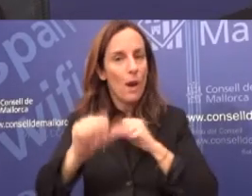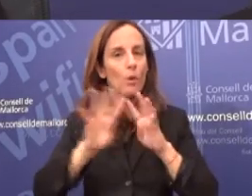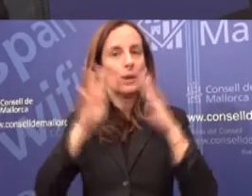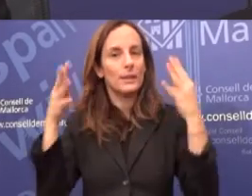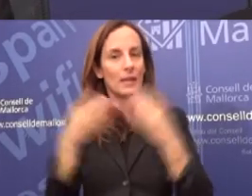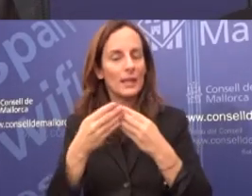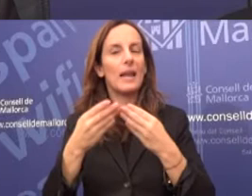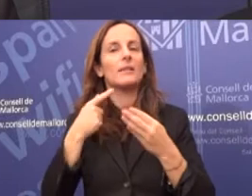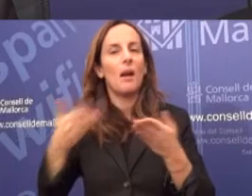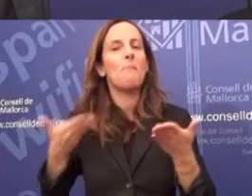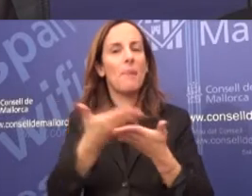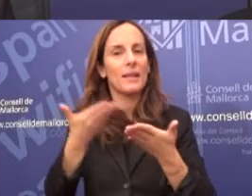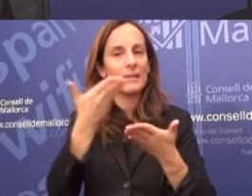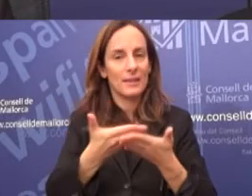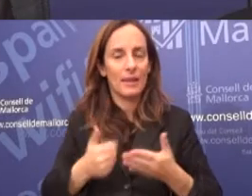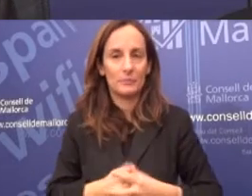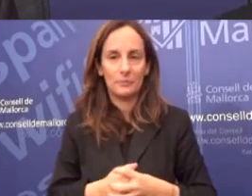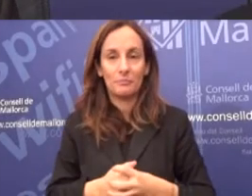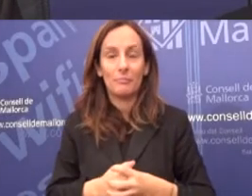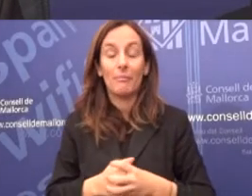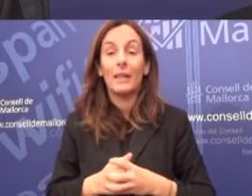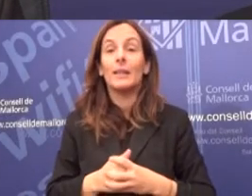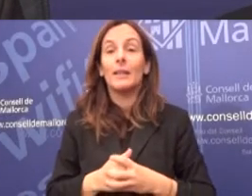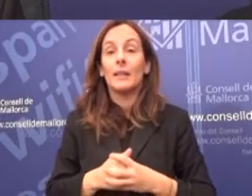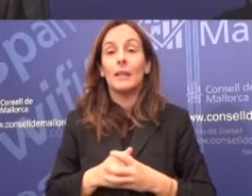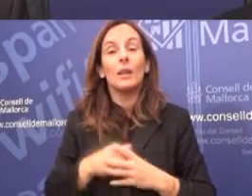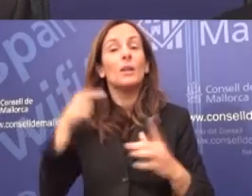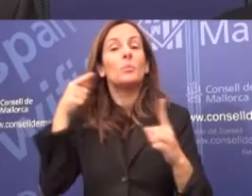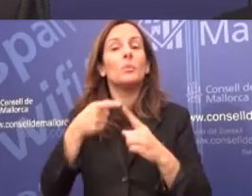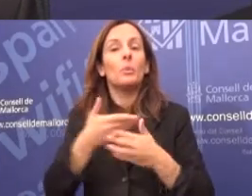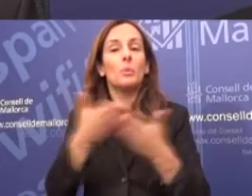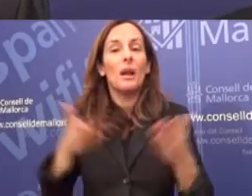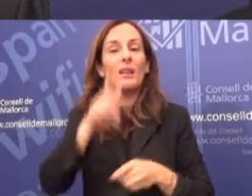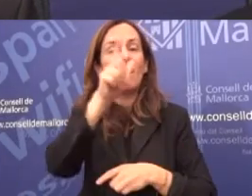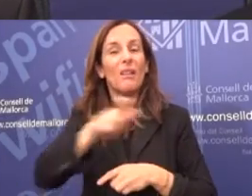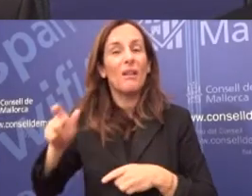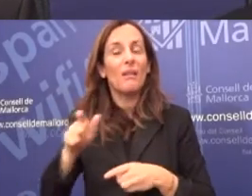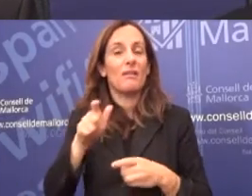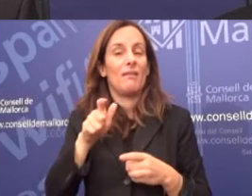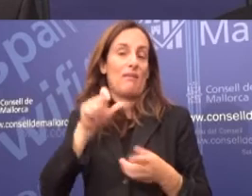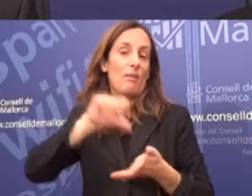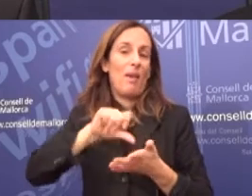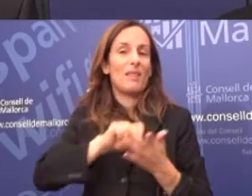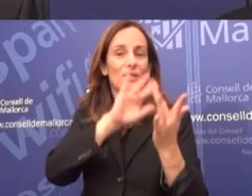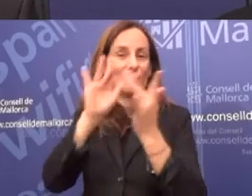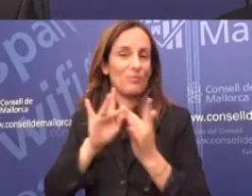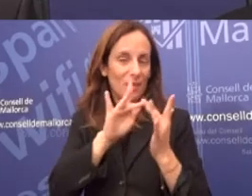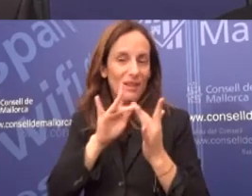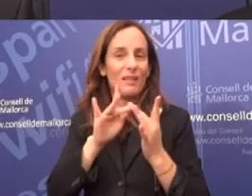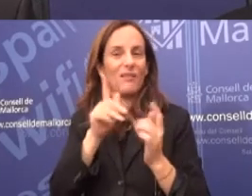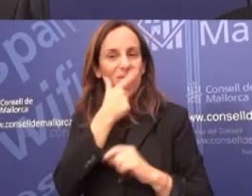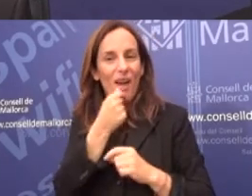I això pel que fa referència a la implementació de l'administració electrònica i la facilitat a nous ciutadans a l'hora de poder